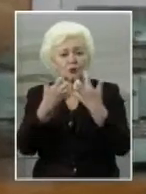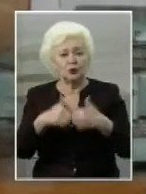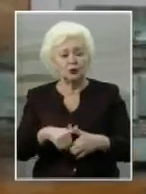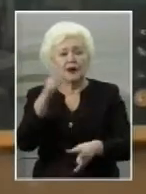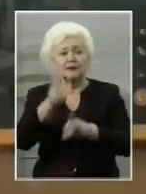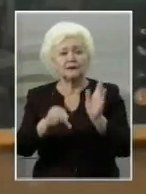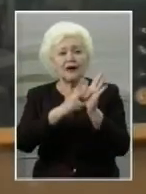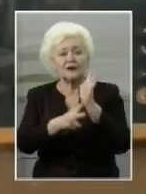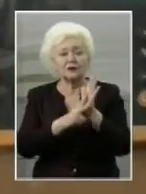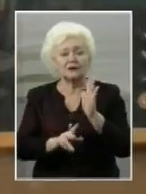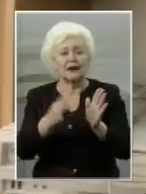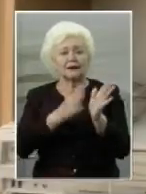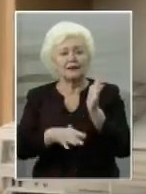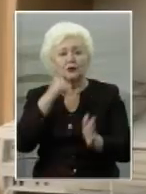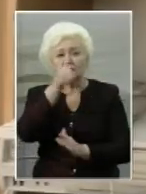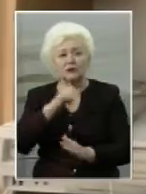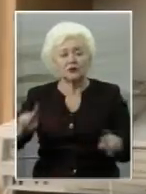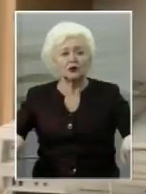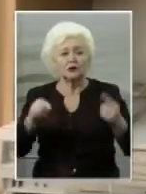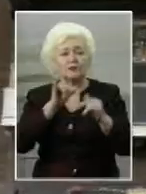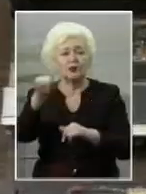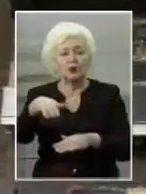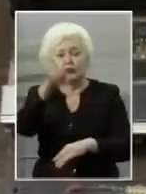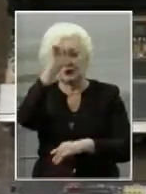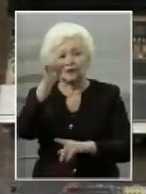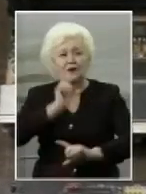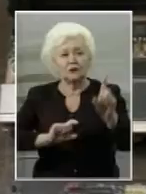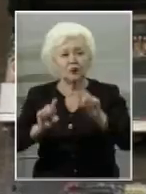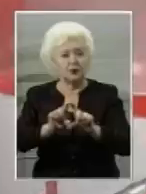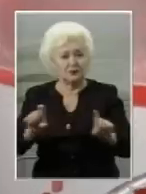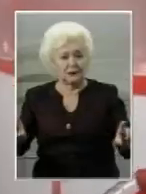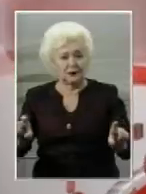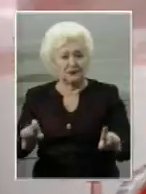кінця 80-х та 90-х років створили у Державному університеті.